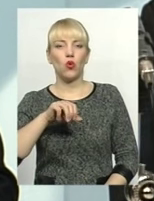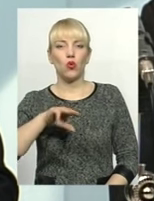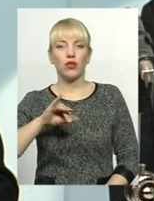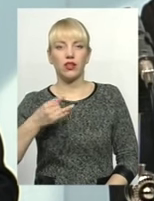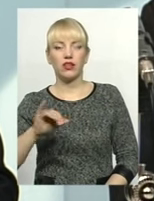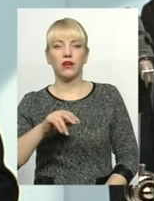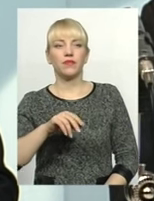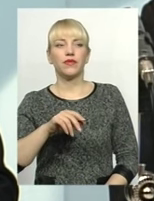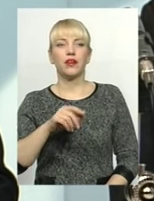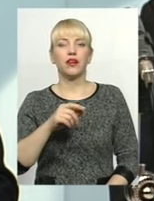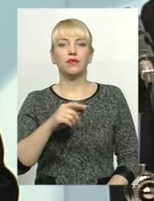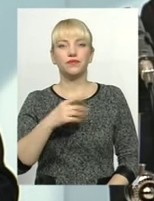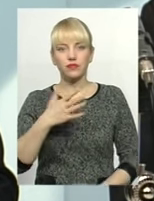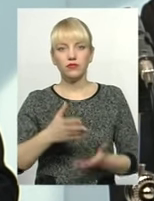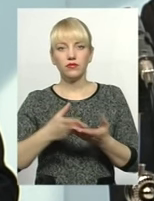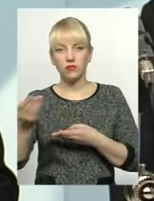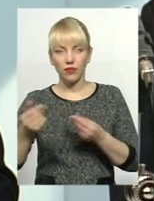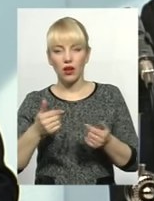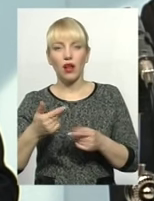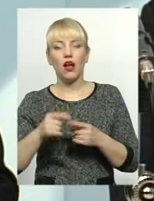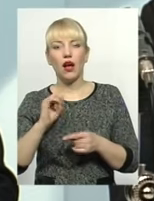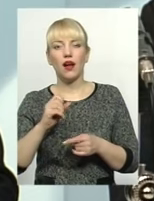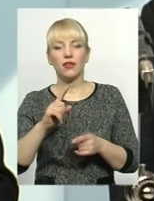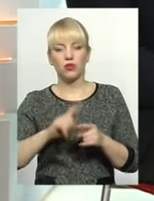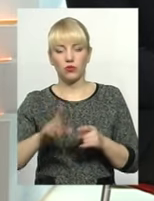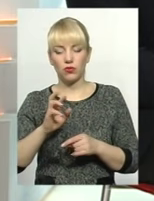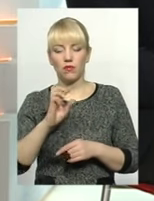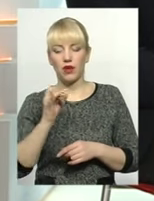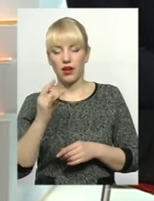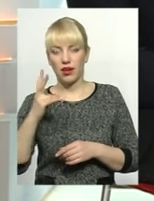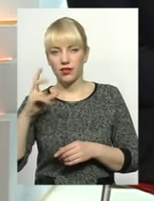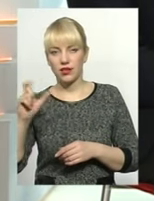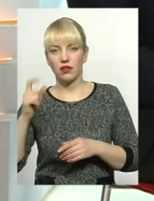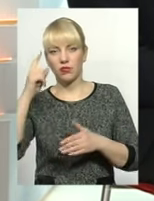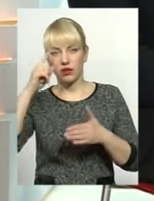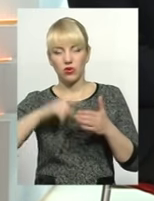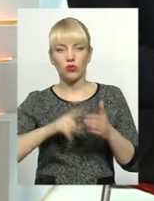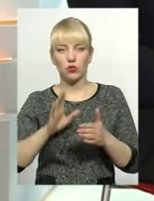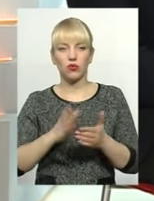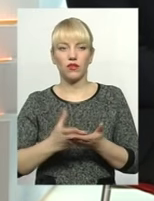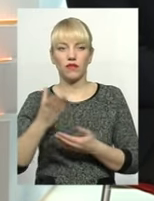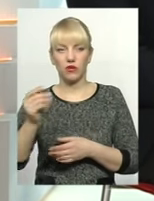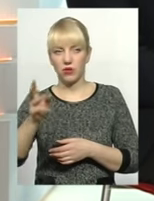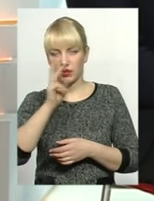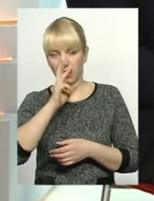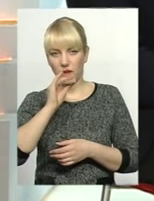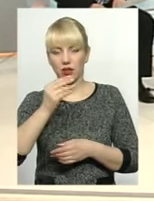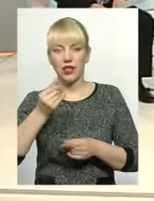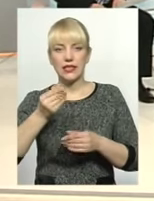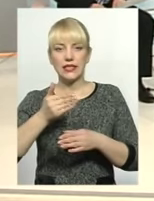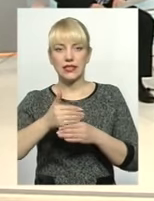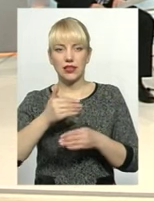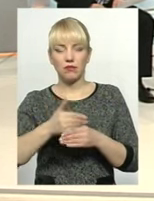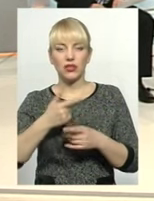скоро закінчується березень і ми надіємося, що теж буде виплачена заробітна плата, стипендія і інші виплати. Власне,